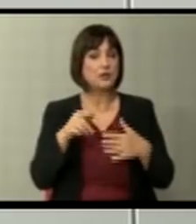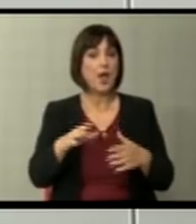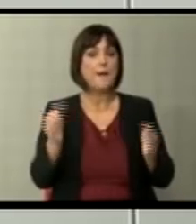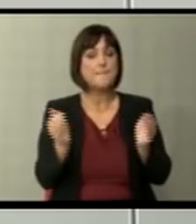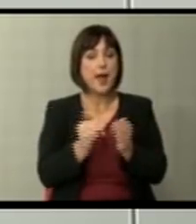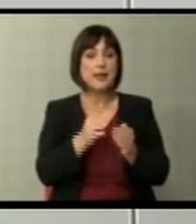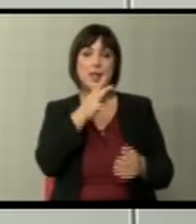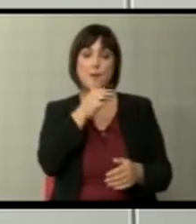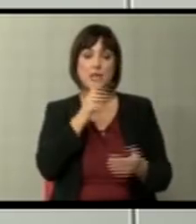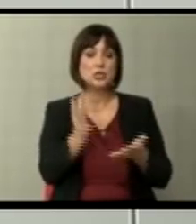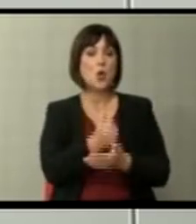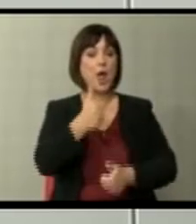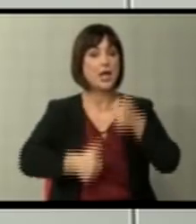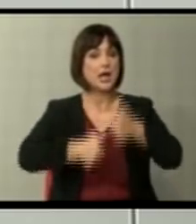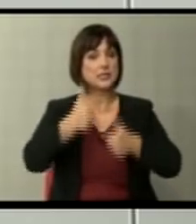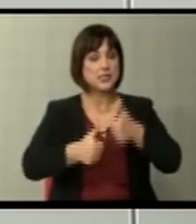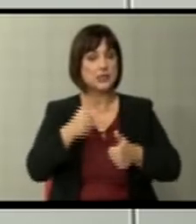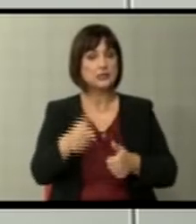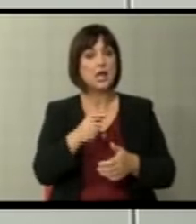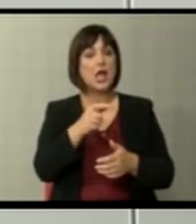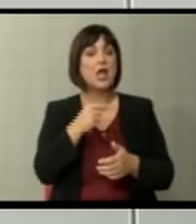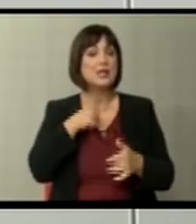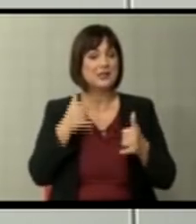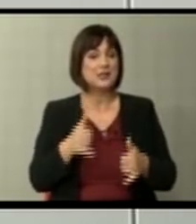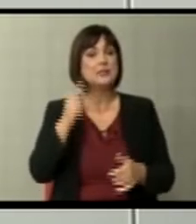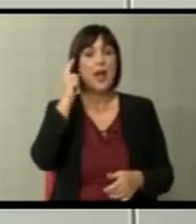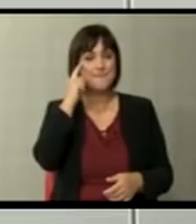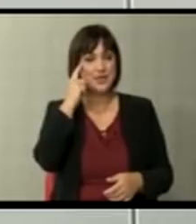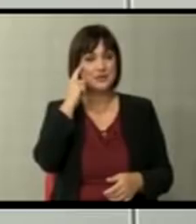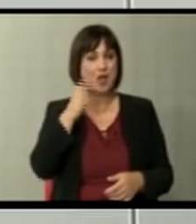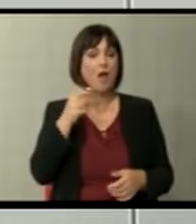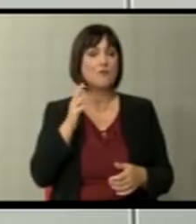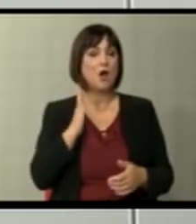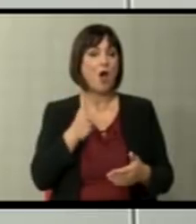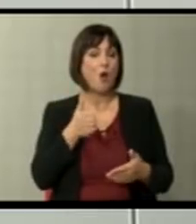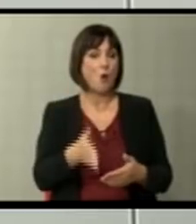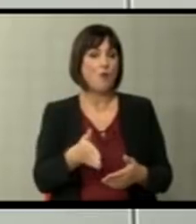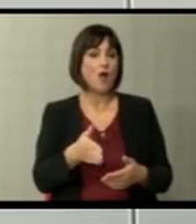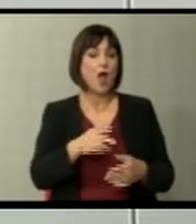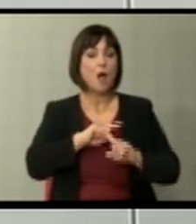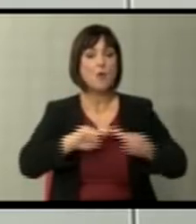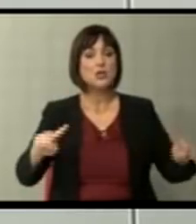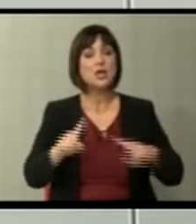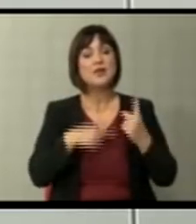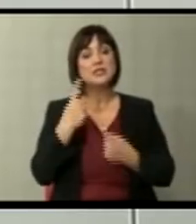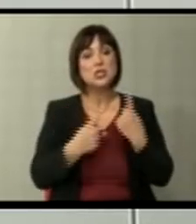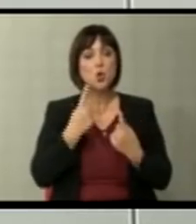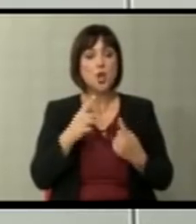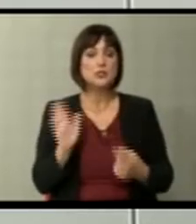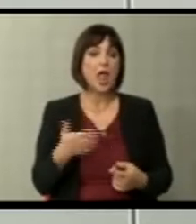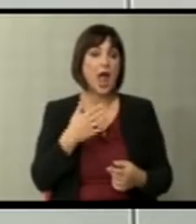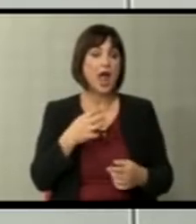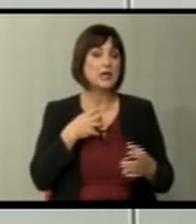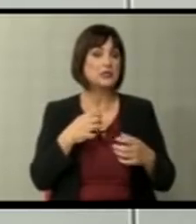Македонија да добие кандидатски статус. Денеска мислам дека сосема е поинаква ситуација, иако